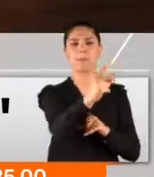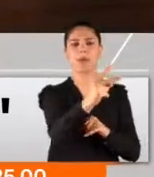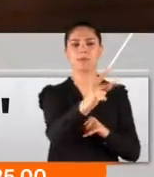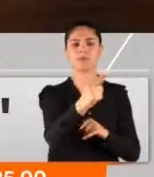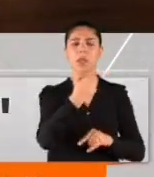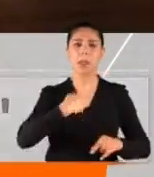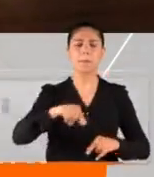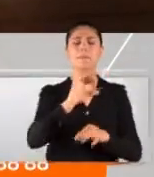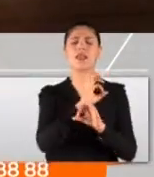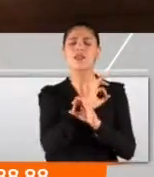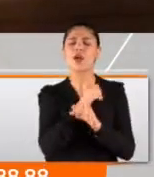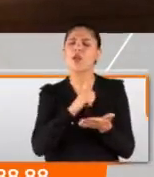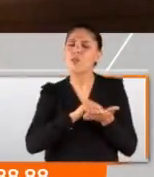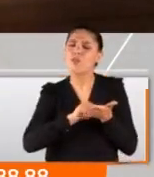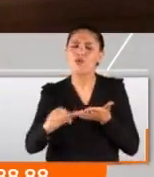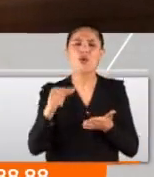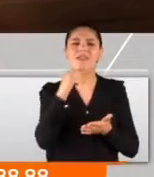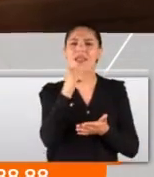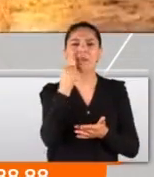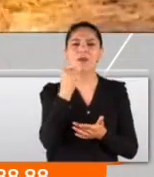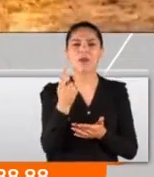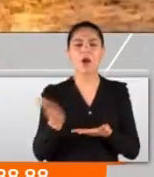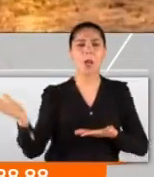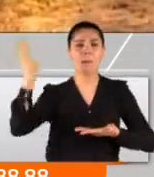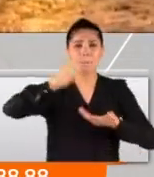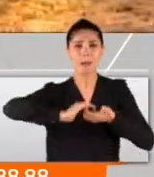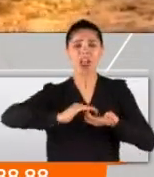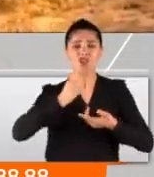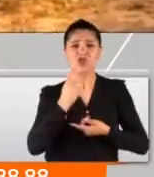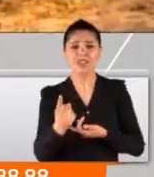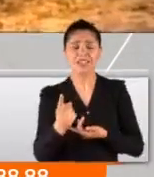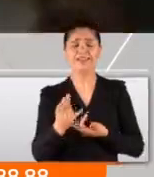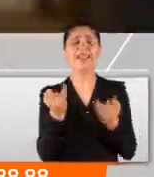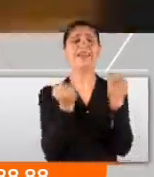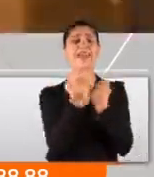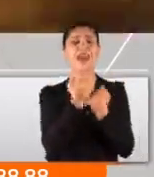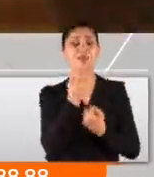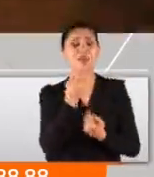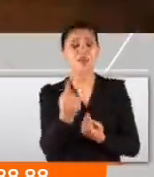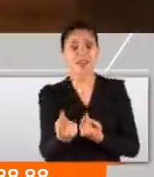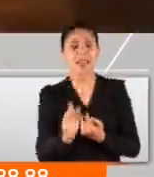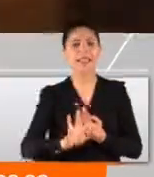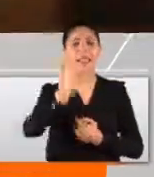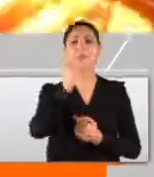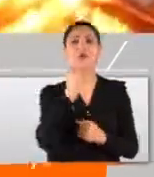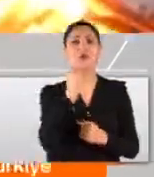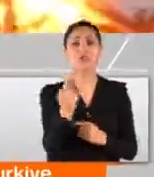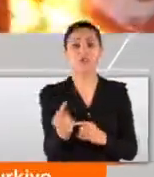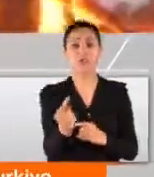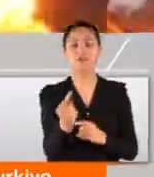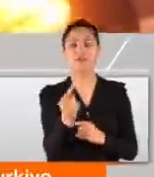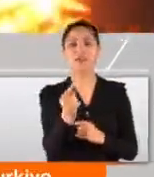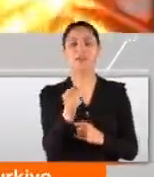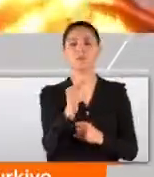Biz tüm samimiyetimizle barış dedik, kardeşlik dedik, demokrasi dedik. Peki,